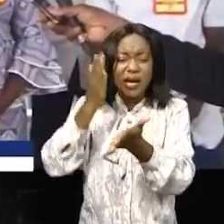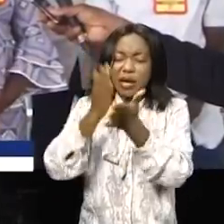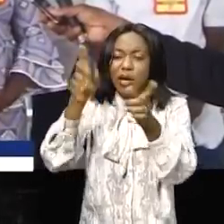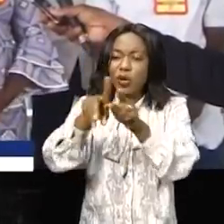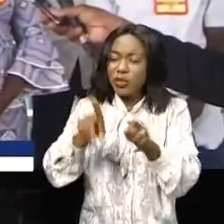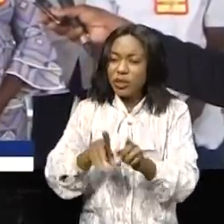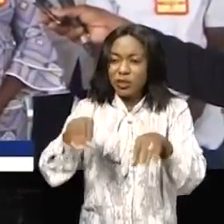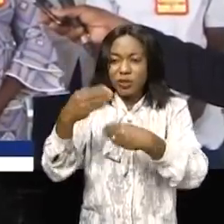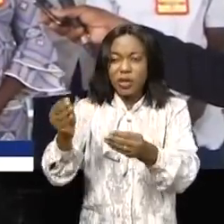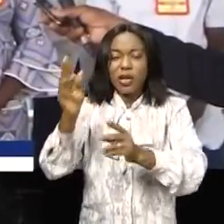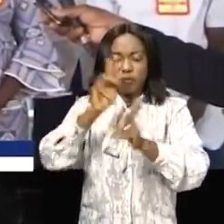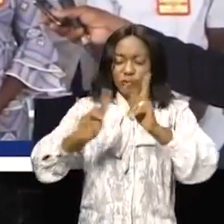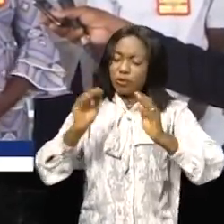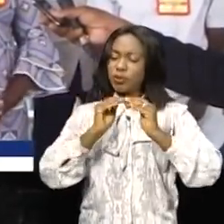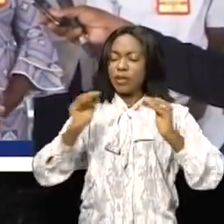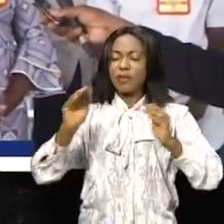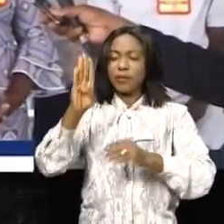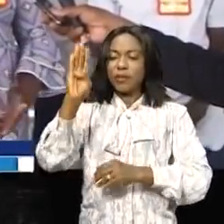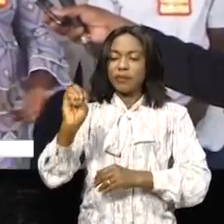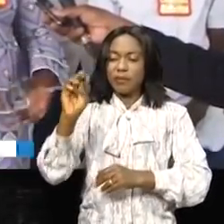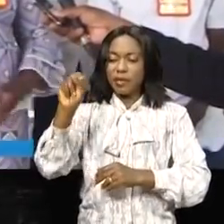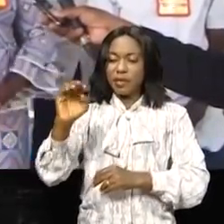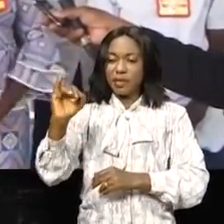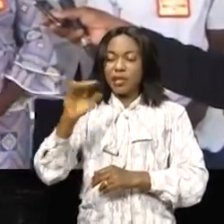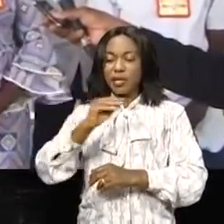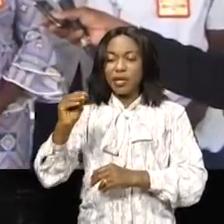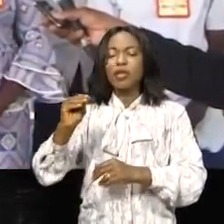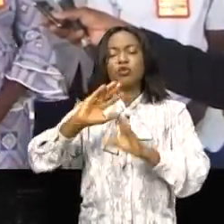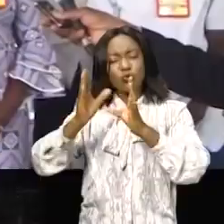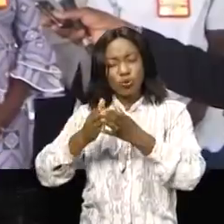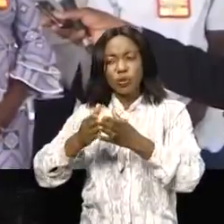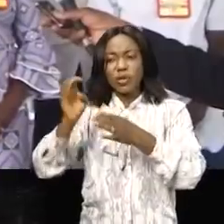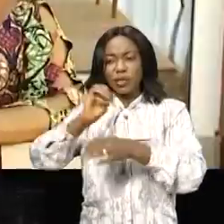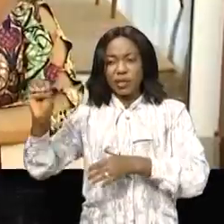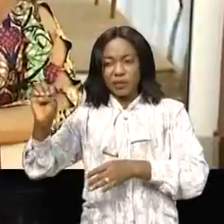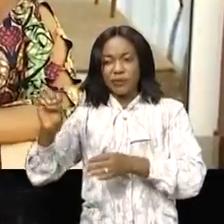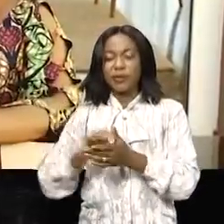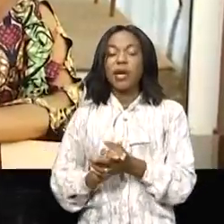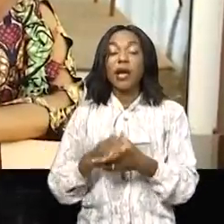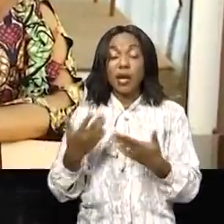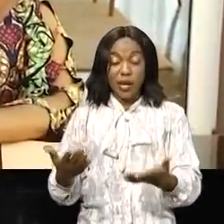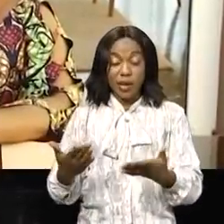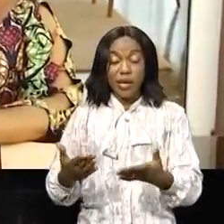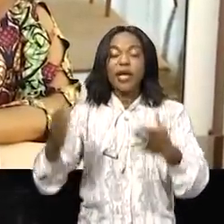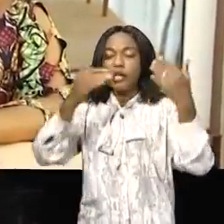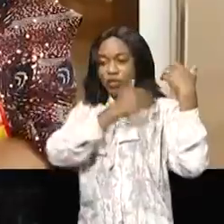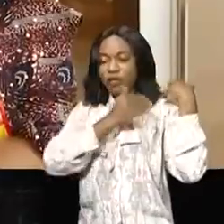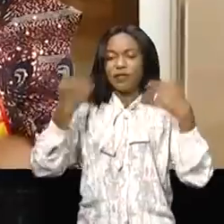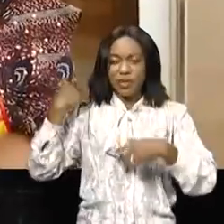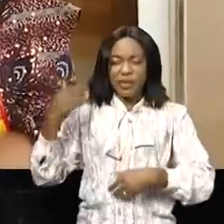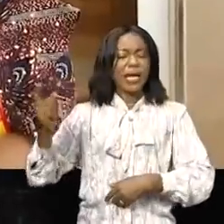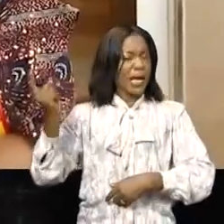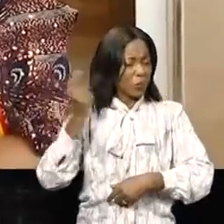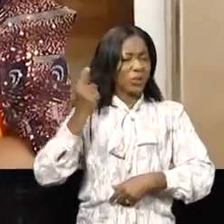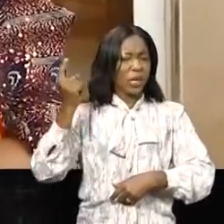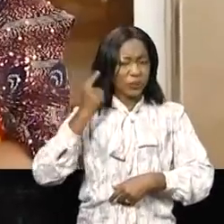soumis à la population de Déni de Temo ainsi que la population de Itour Le garant de la nation qui a accordé une oreille